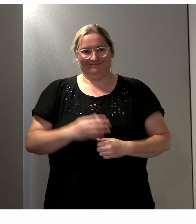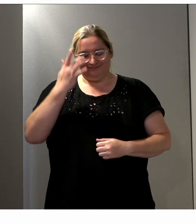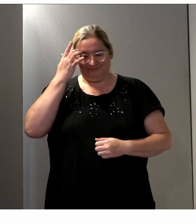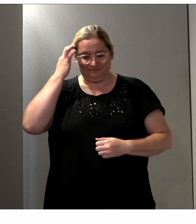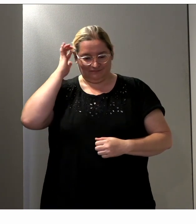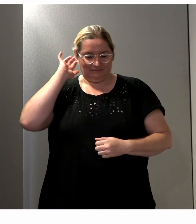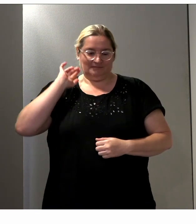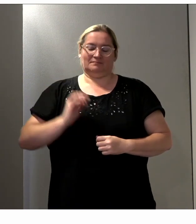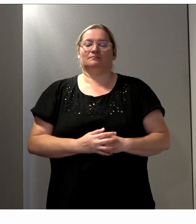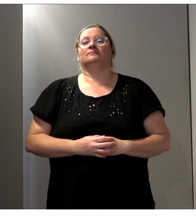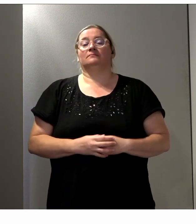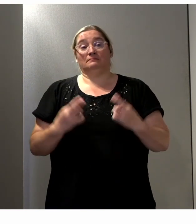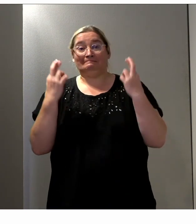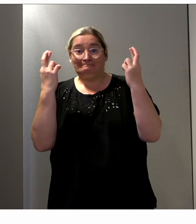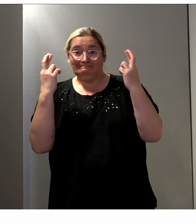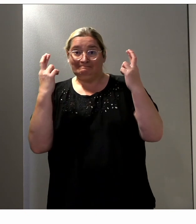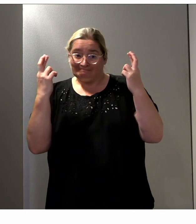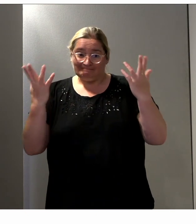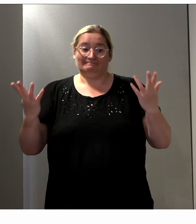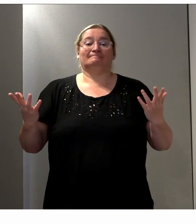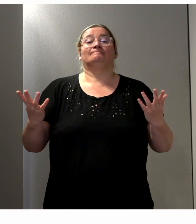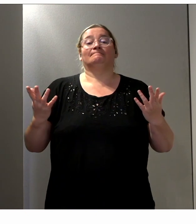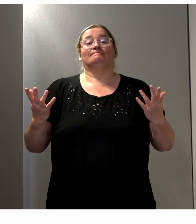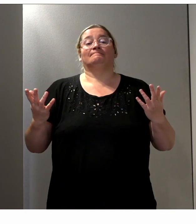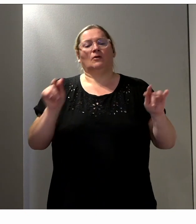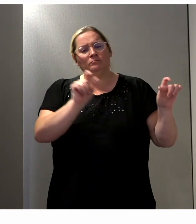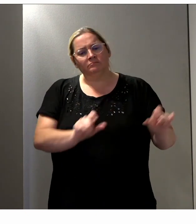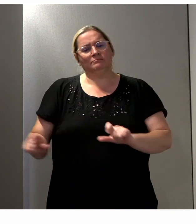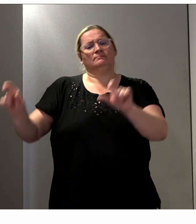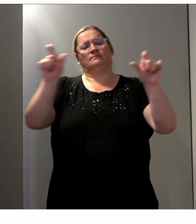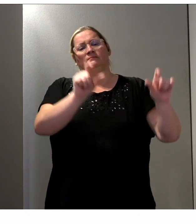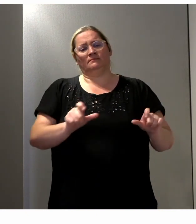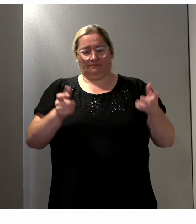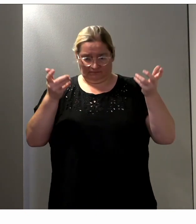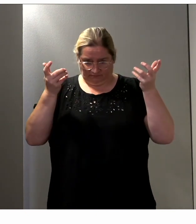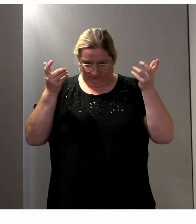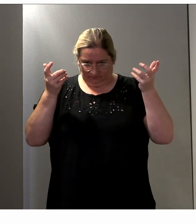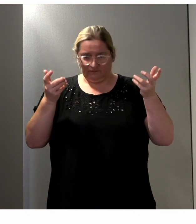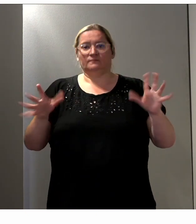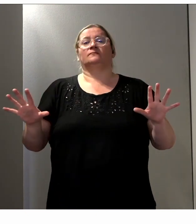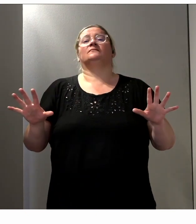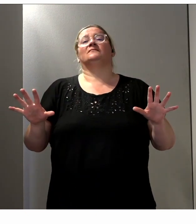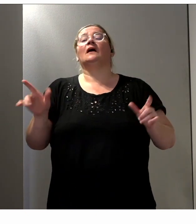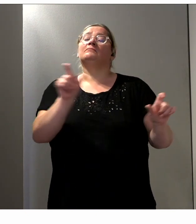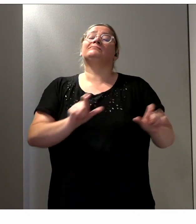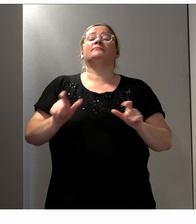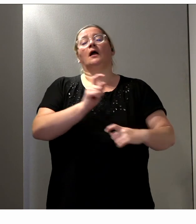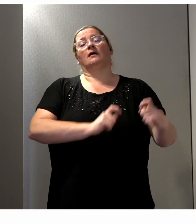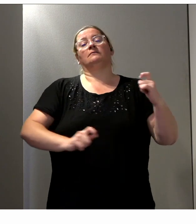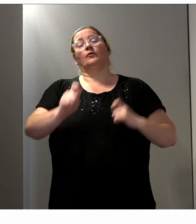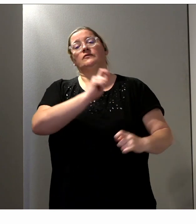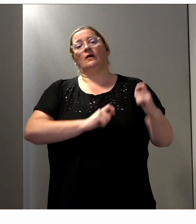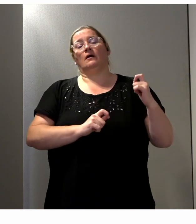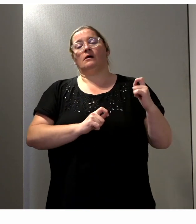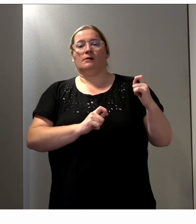avec, on l'espère, du coup, une mise en place effective de cet observatoire qu'on pourrait qualifier d'observatoire éphémère, sans doute, à